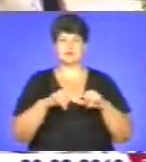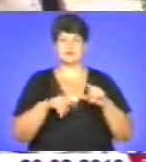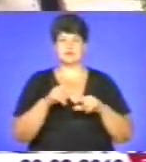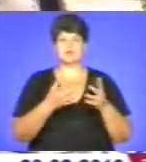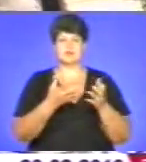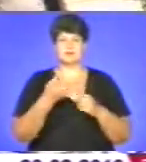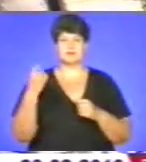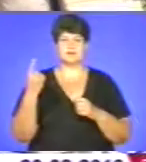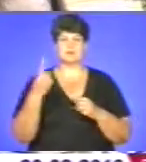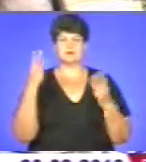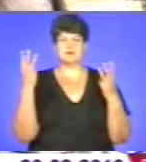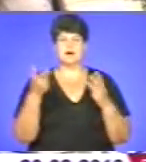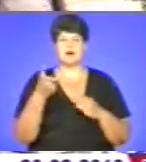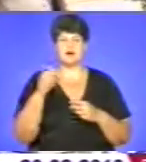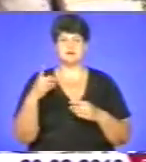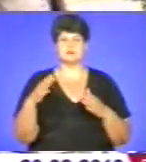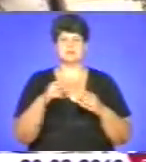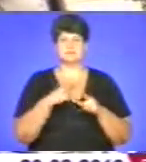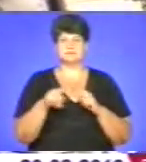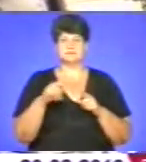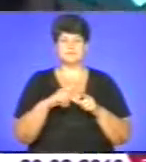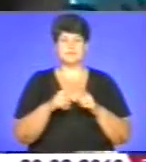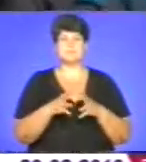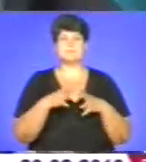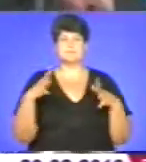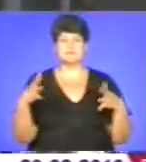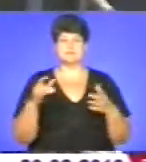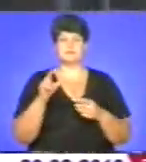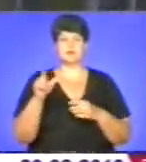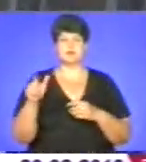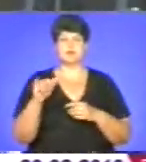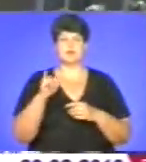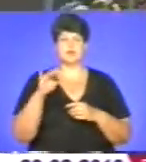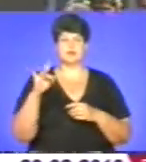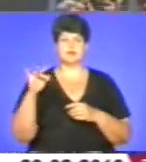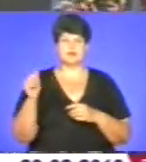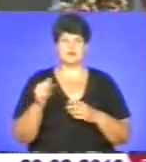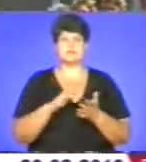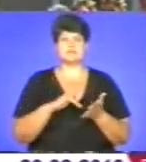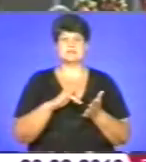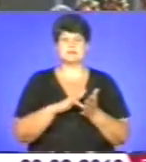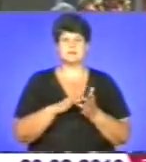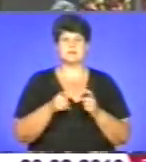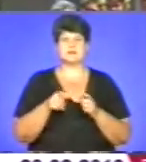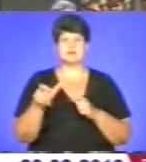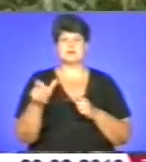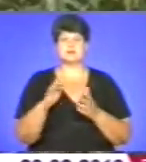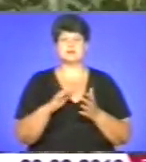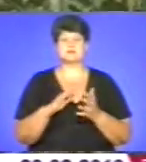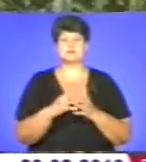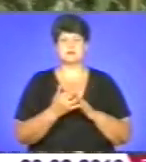вогник. Незважаючи на те, що більшість жителів Огринова ще доведеться провести газ від централізованої мережі села,